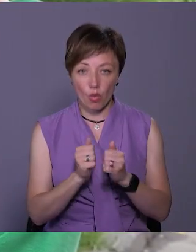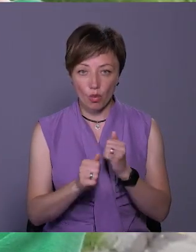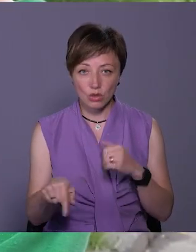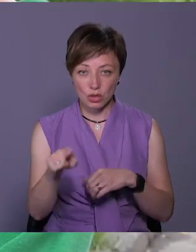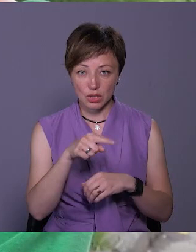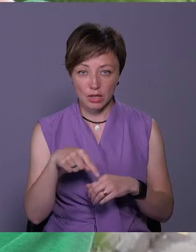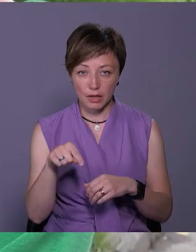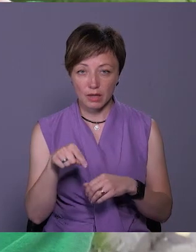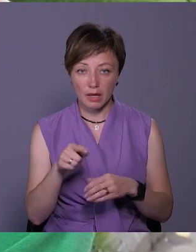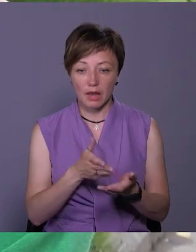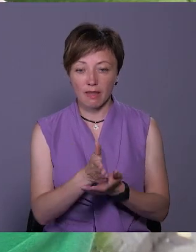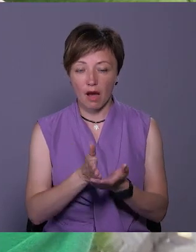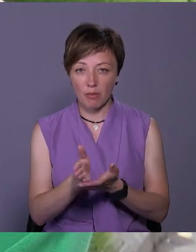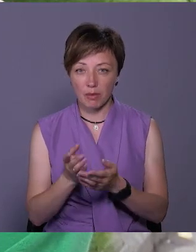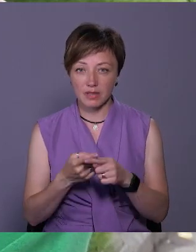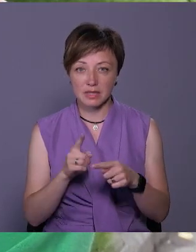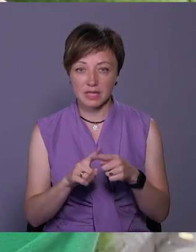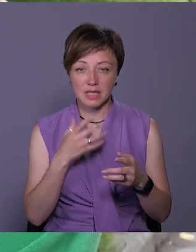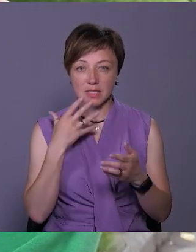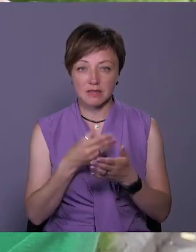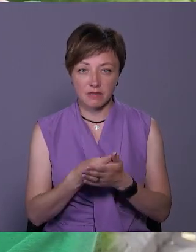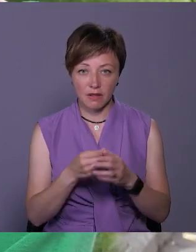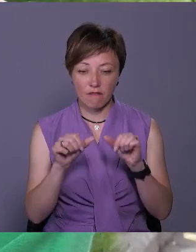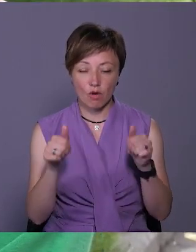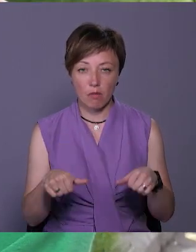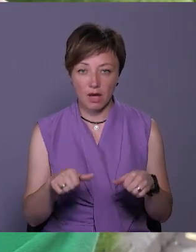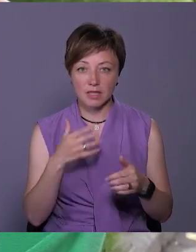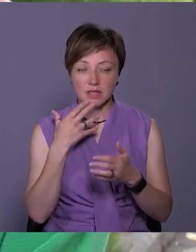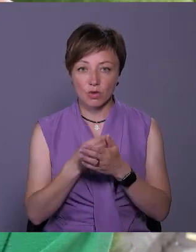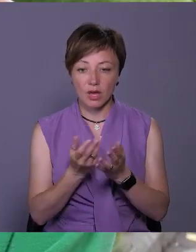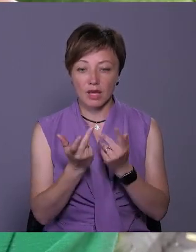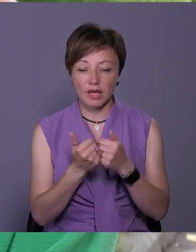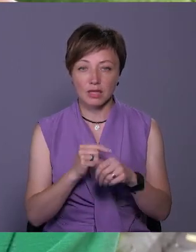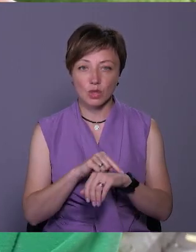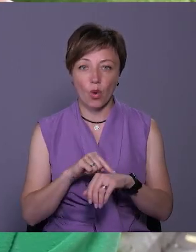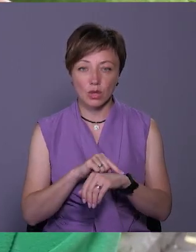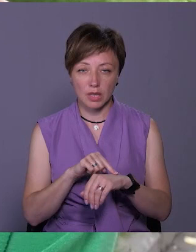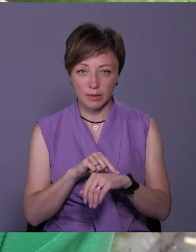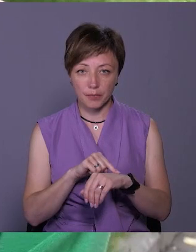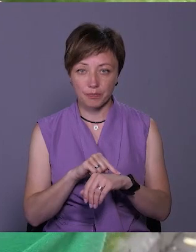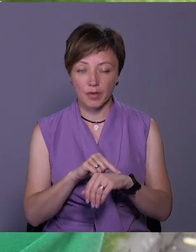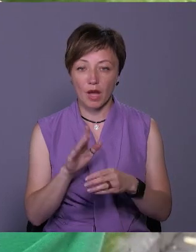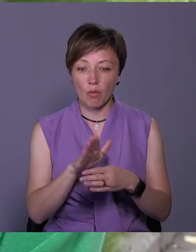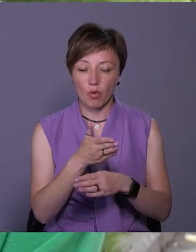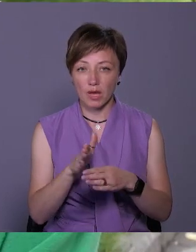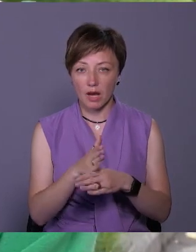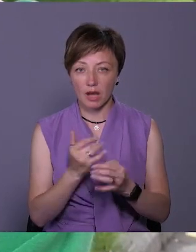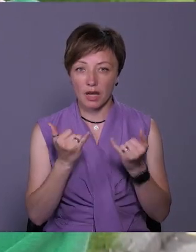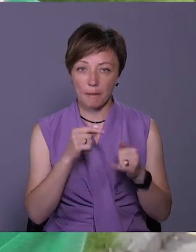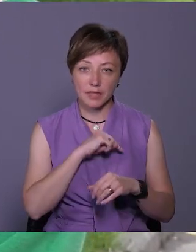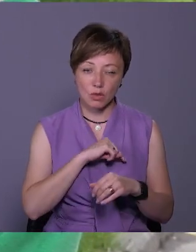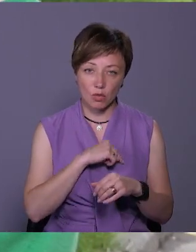напрямків це свій формат і своя кількість годин. Вони поділяються як для